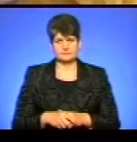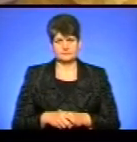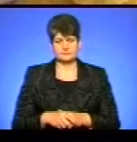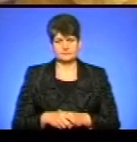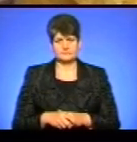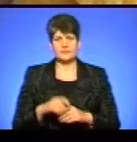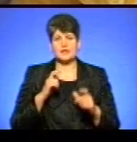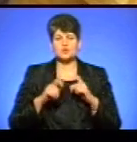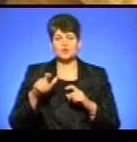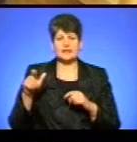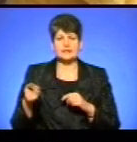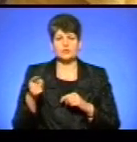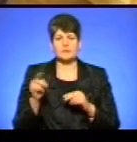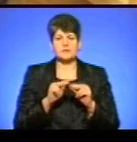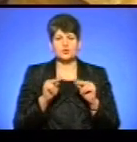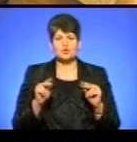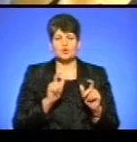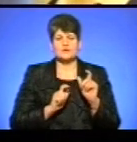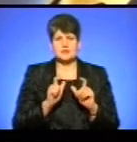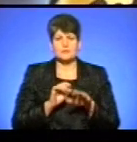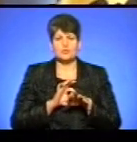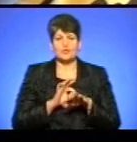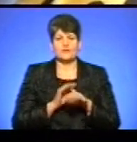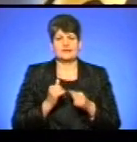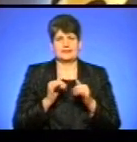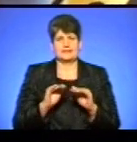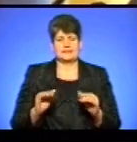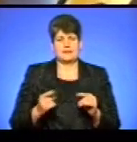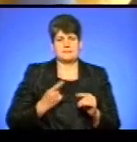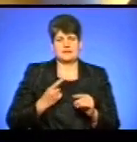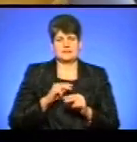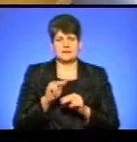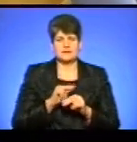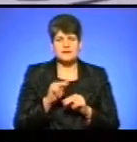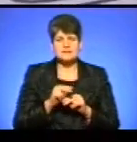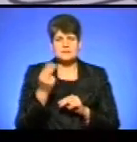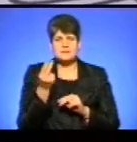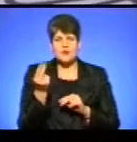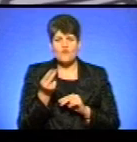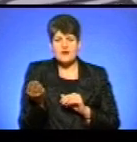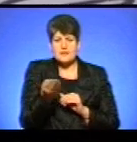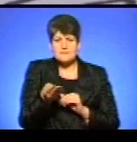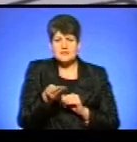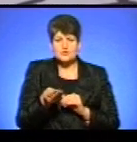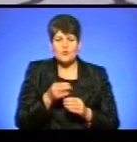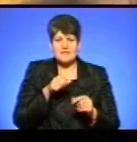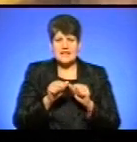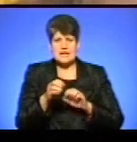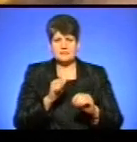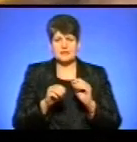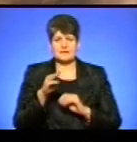Студенти з Тернопільського педагогічного університету проводять для дітей майстер-класи з малювання кольоровим піском та ліплення з тіста.